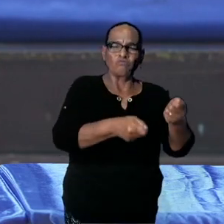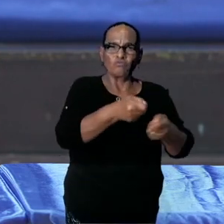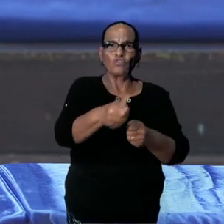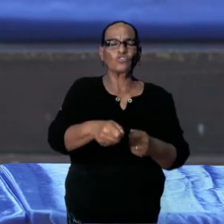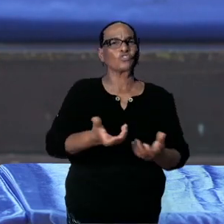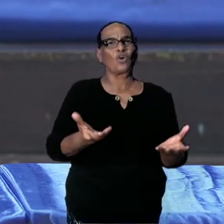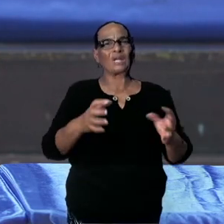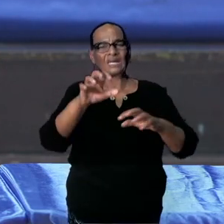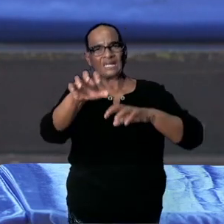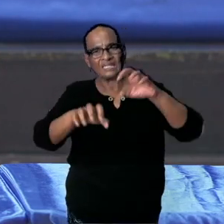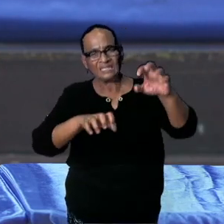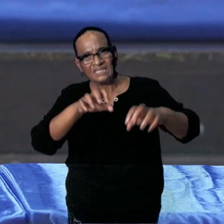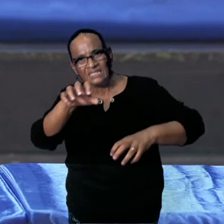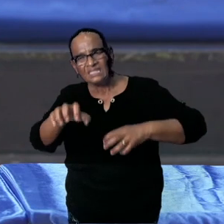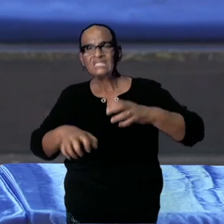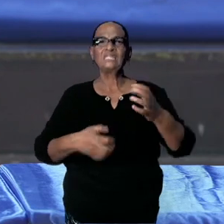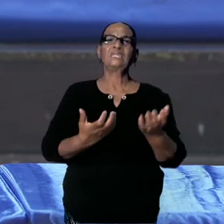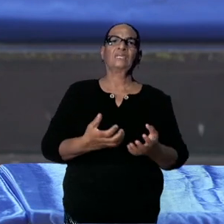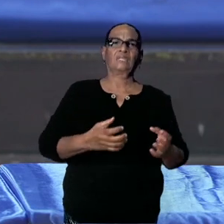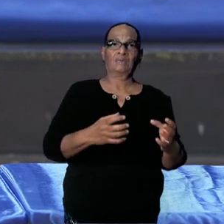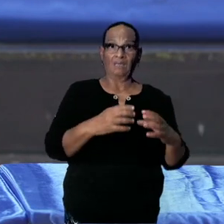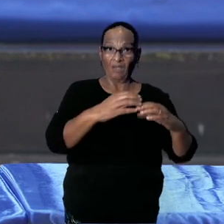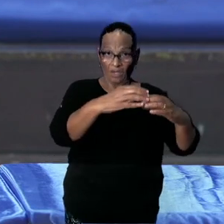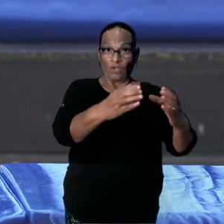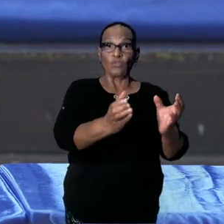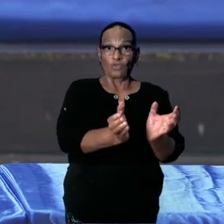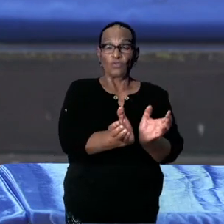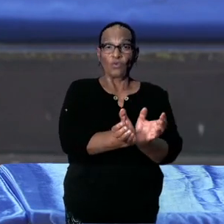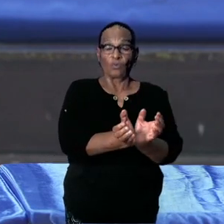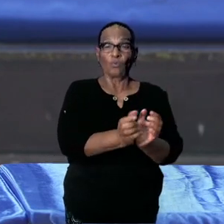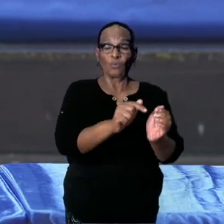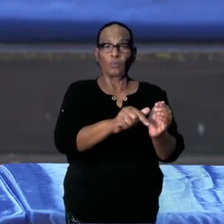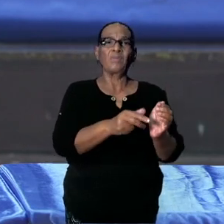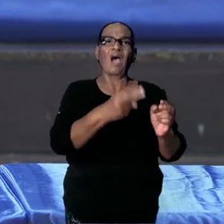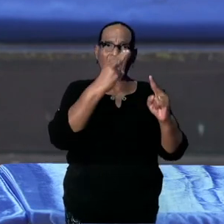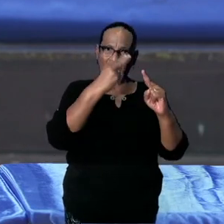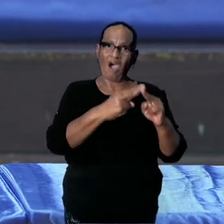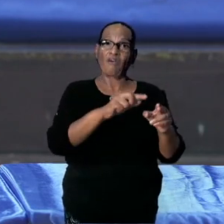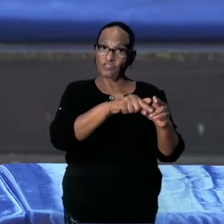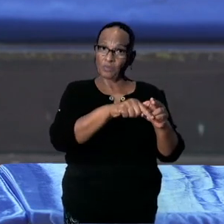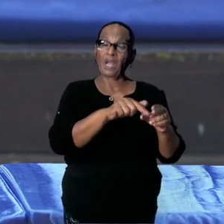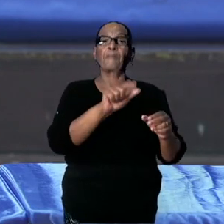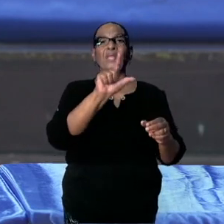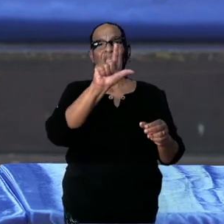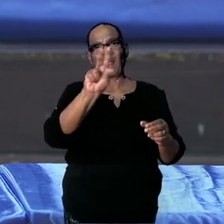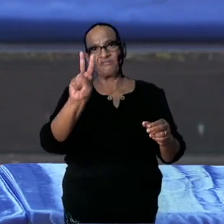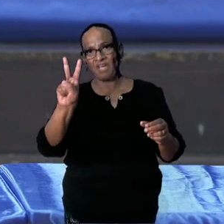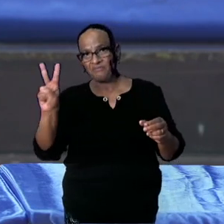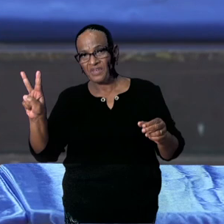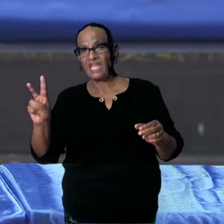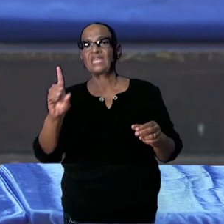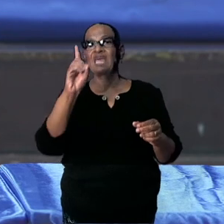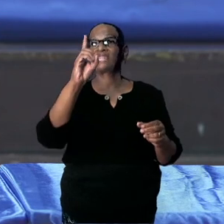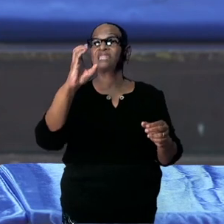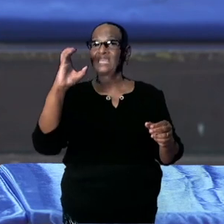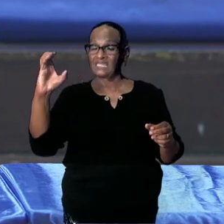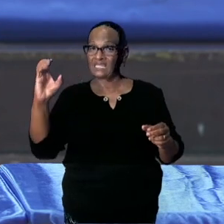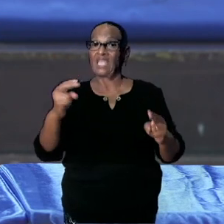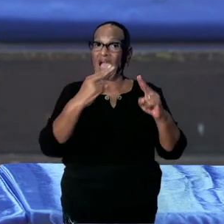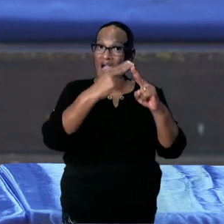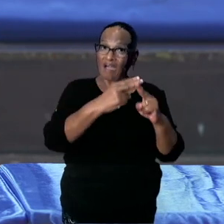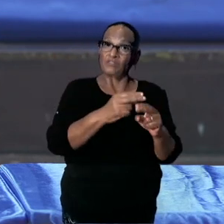die groep betreft, hebben we afspraken gemaakt met LVV en de districtscommissarissen.